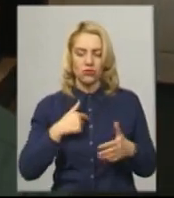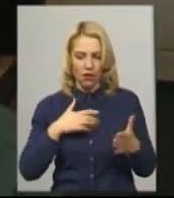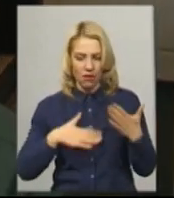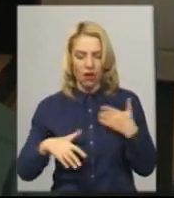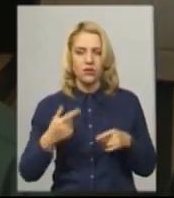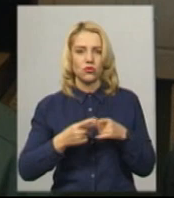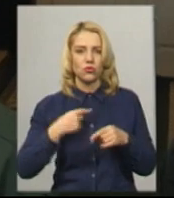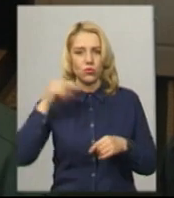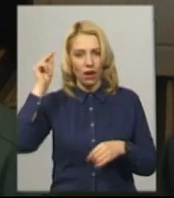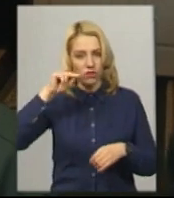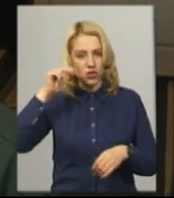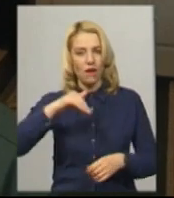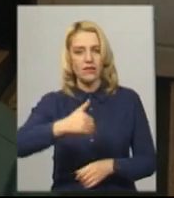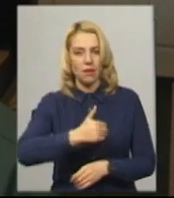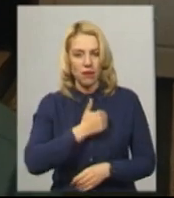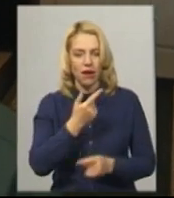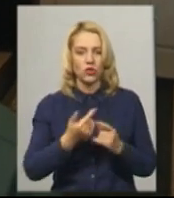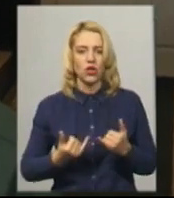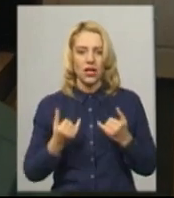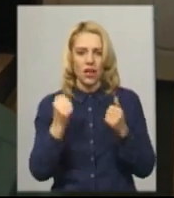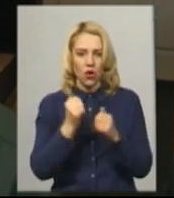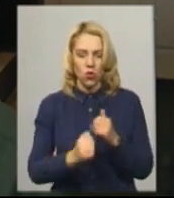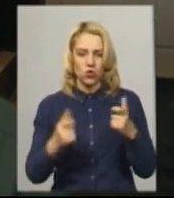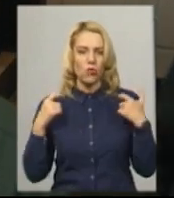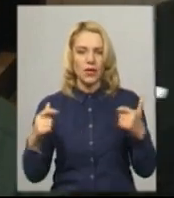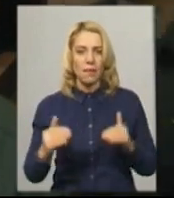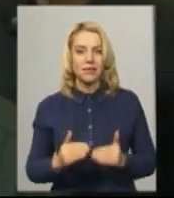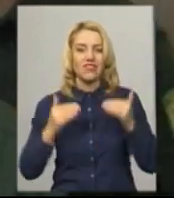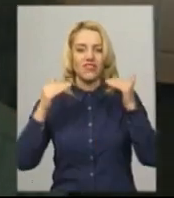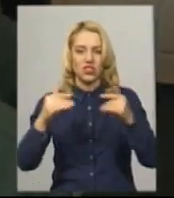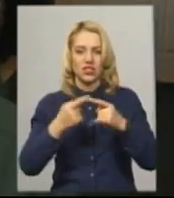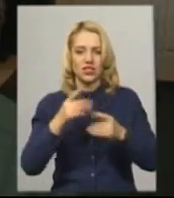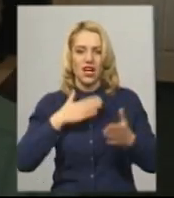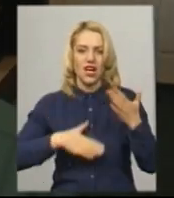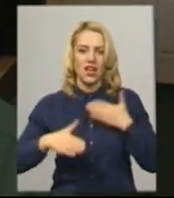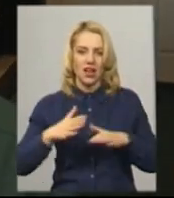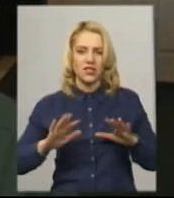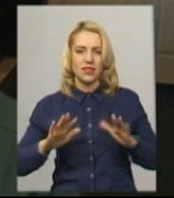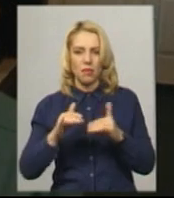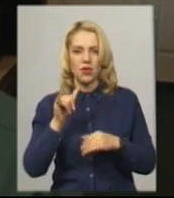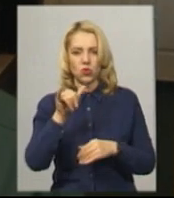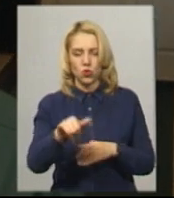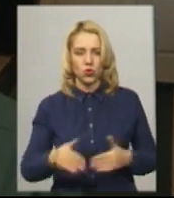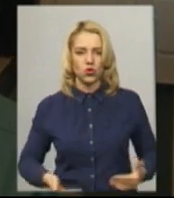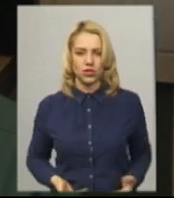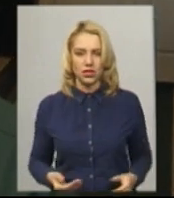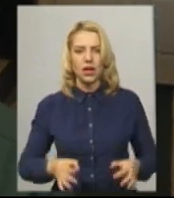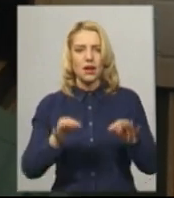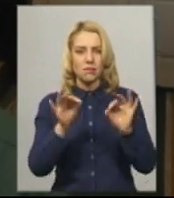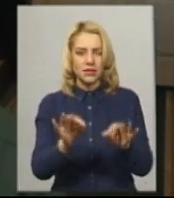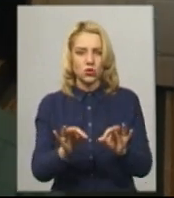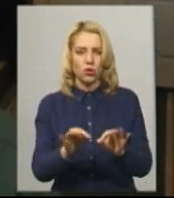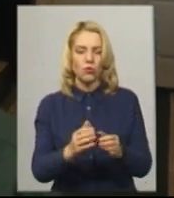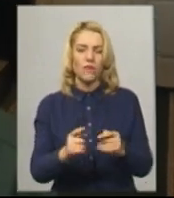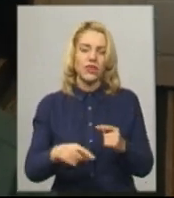прагнув. Для кожного офіцера підвищення – це радість на мить в його житті і, безумовно, наступний